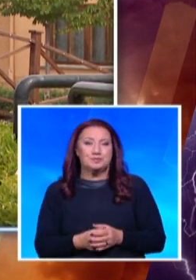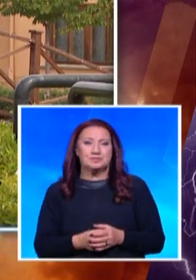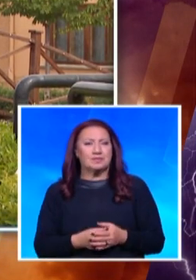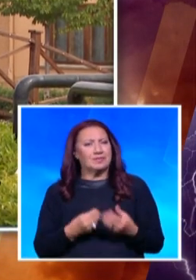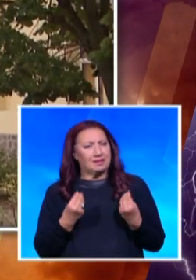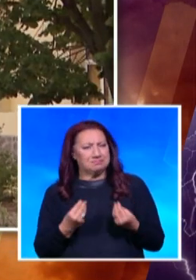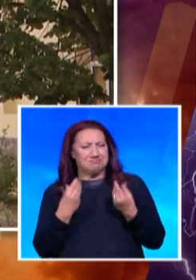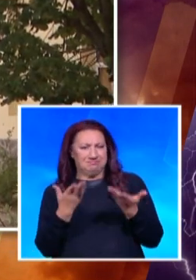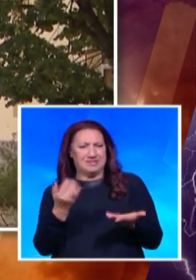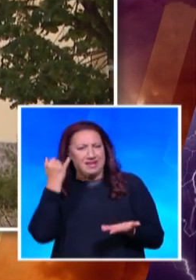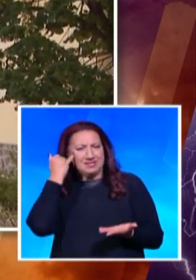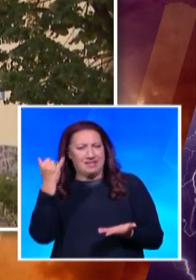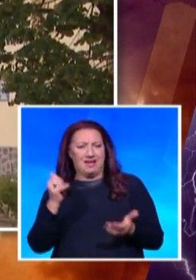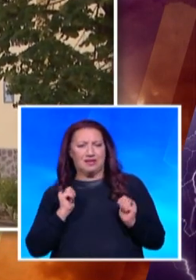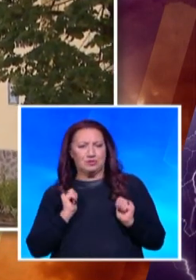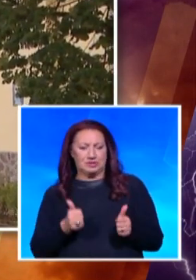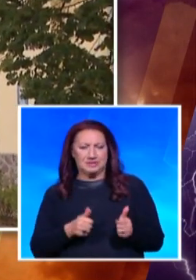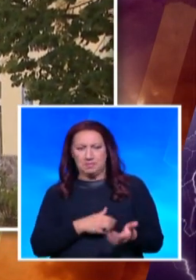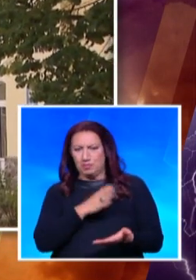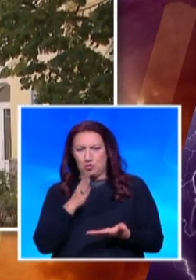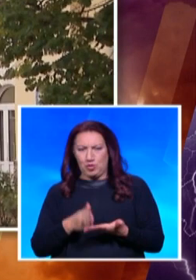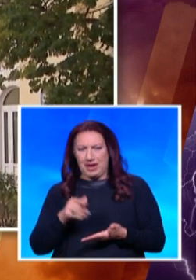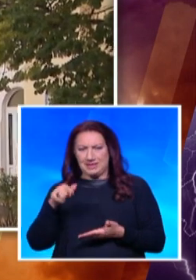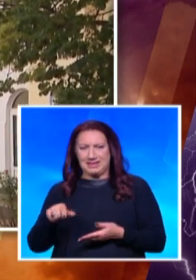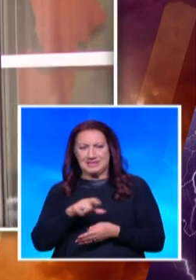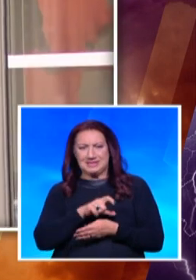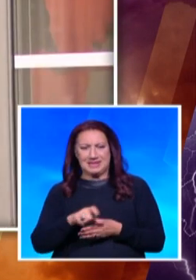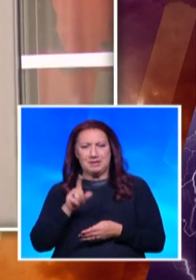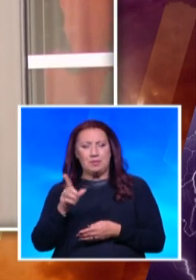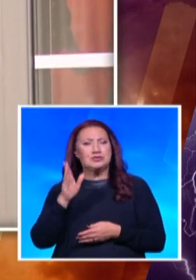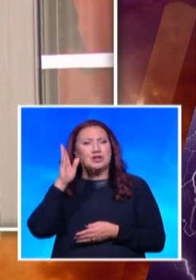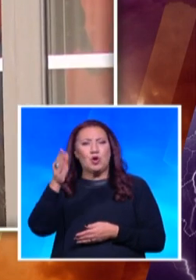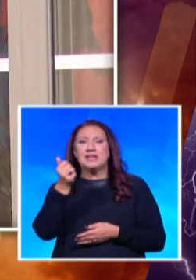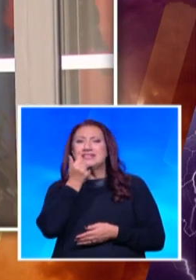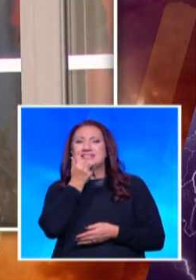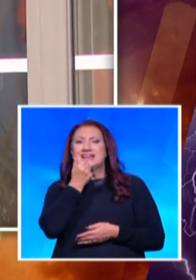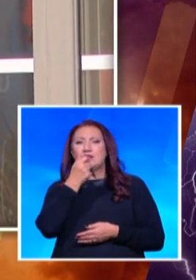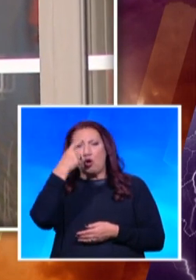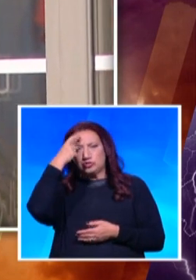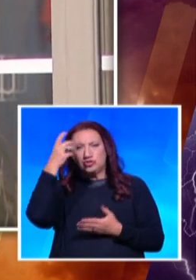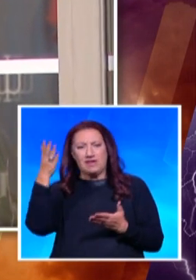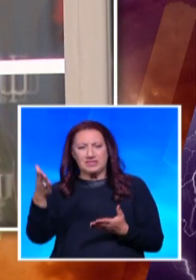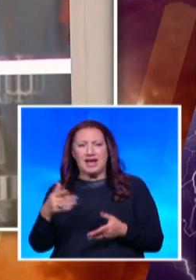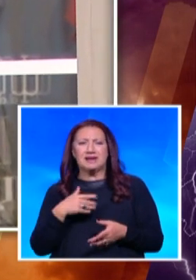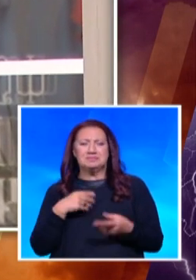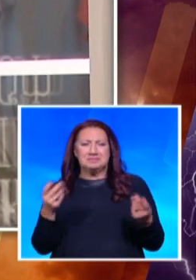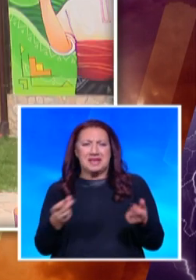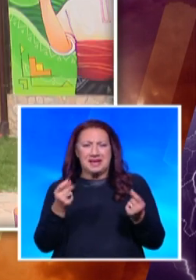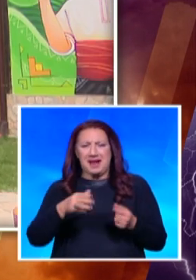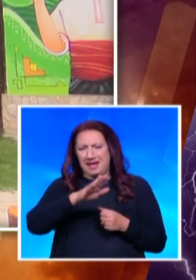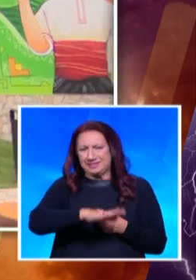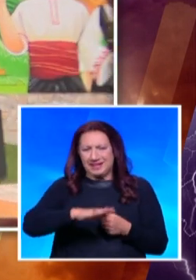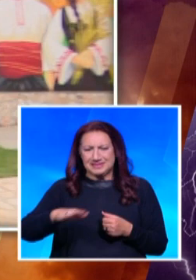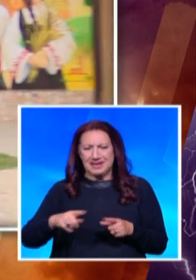особено при слънчевото време до края на седмицата, е Софийското село Чавдар. Забавлението е гарантирано и за малки и за големи.